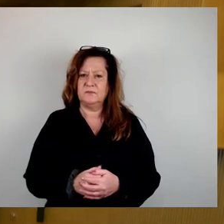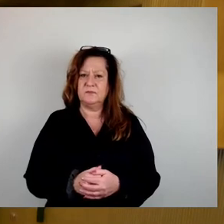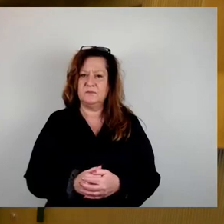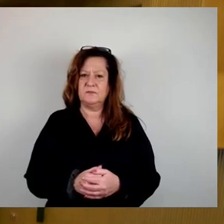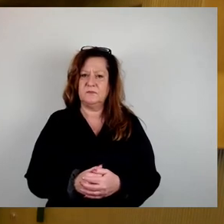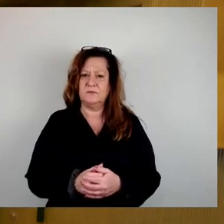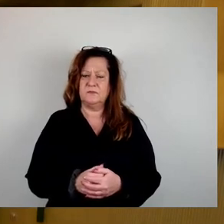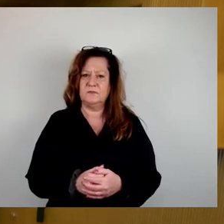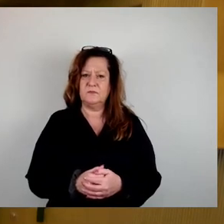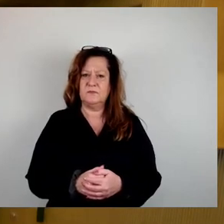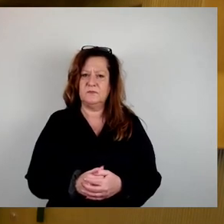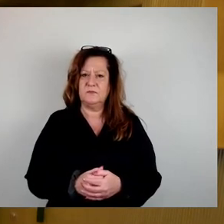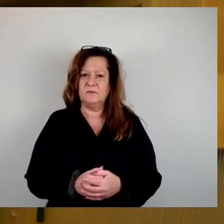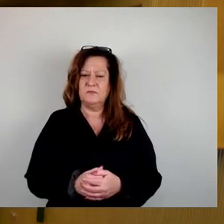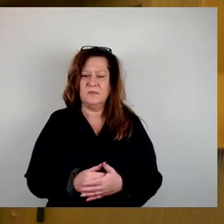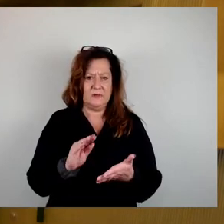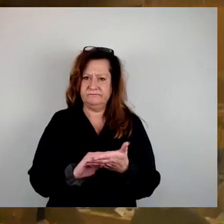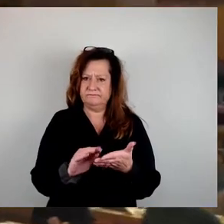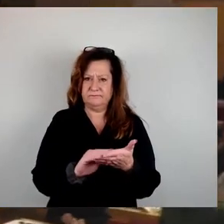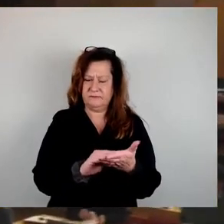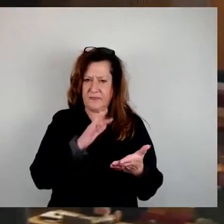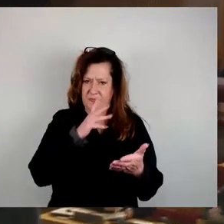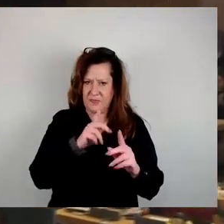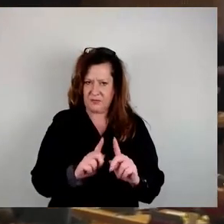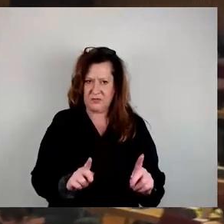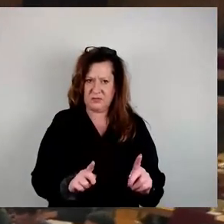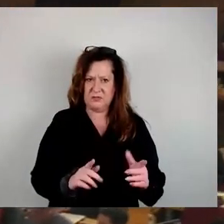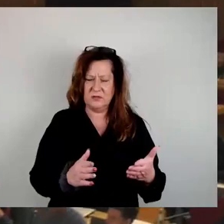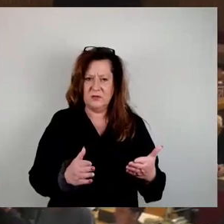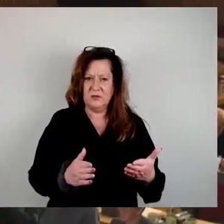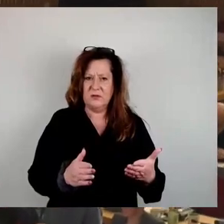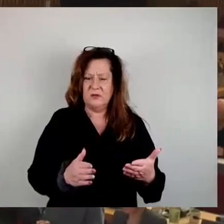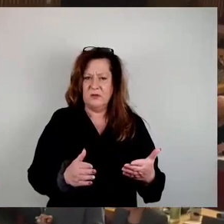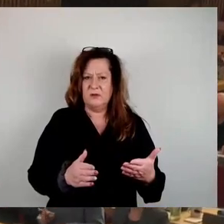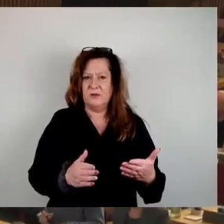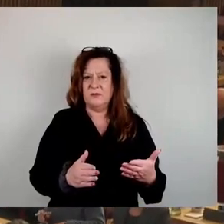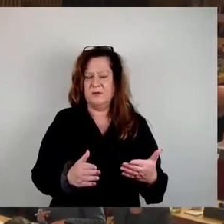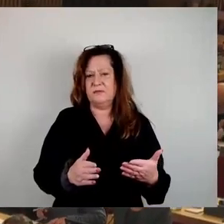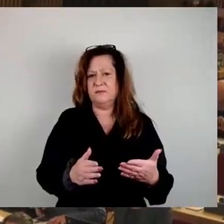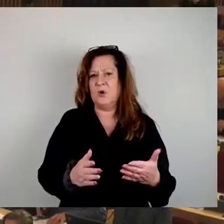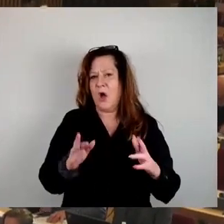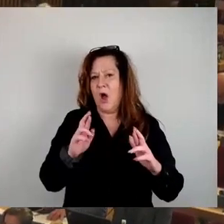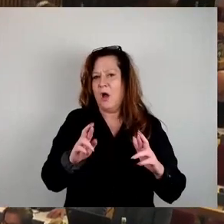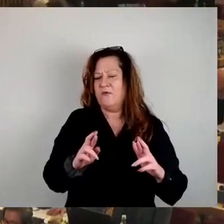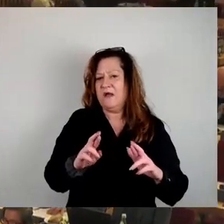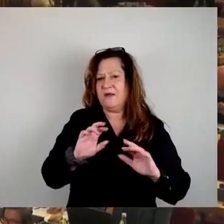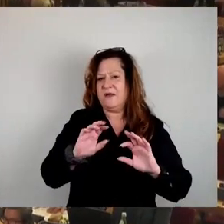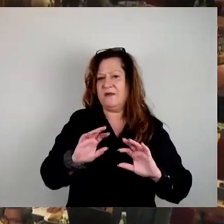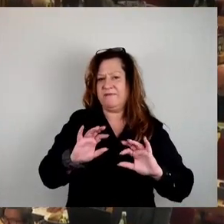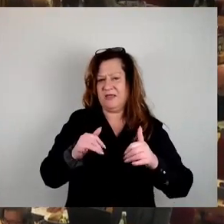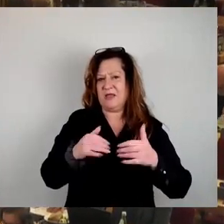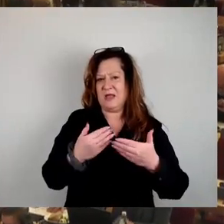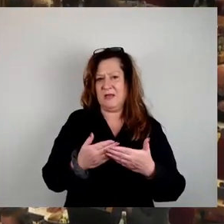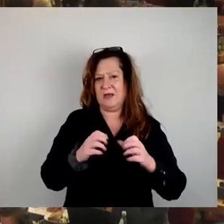Ja, ich habe es nicht schriftlich darliegen, Entschuldigung, so weiter. Gebe ich es bestmöglich wieder, wie ich es aufgenommen habe. Sehen Sie es mir nach.